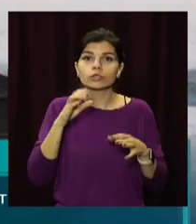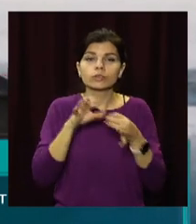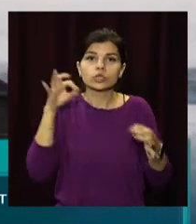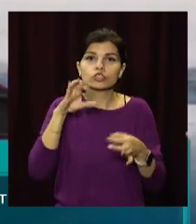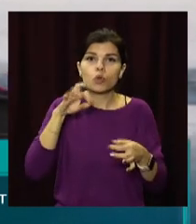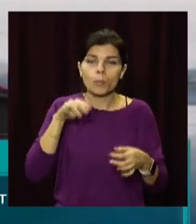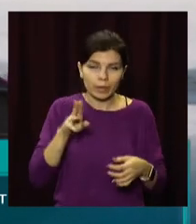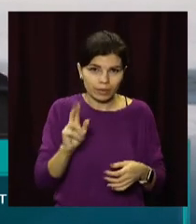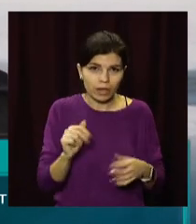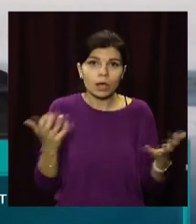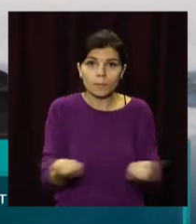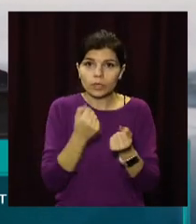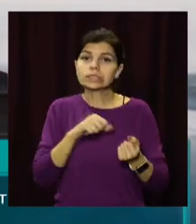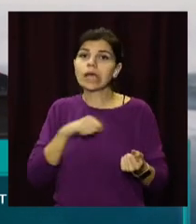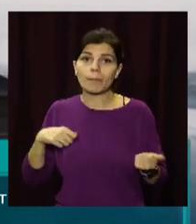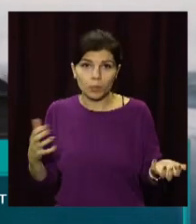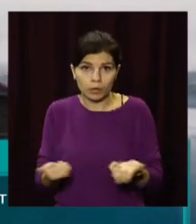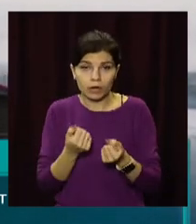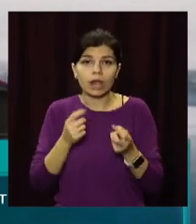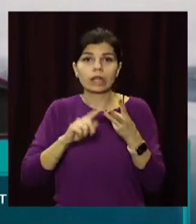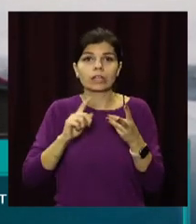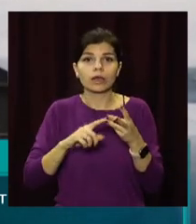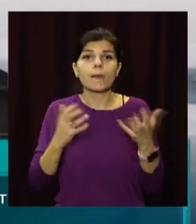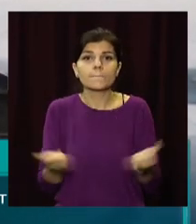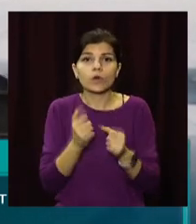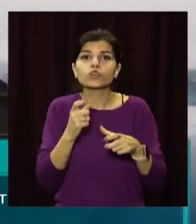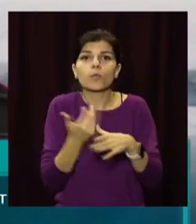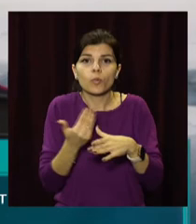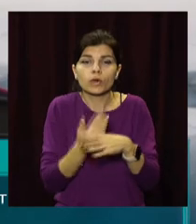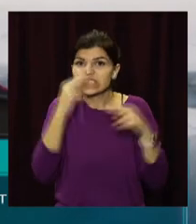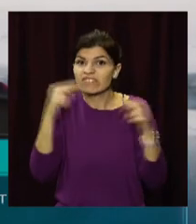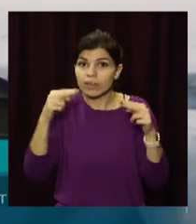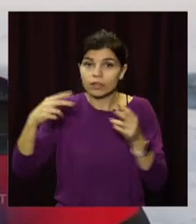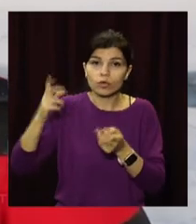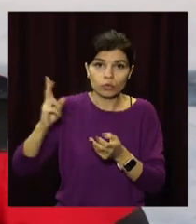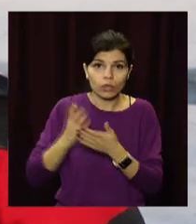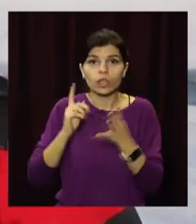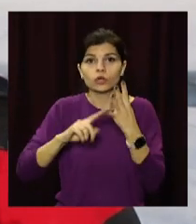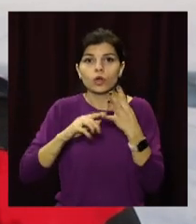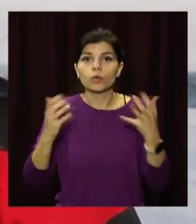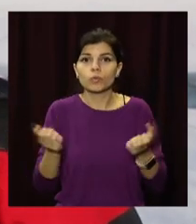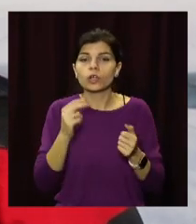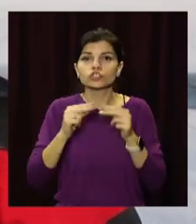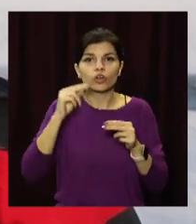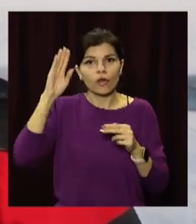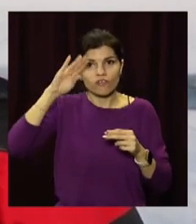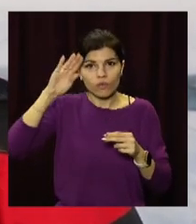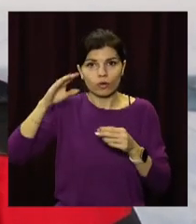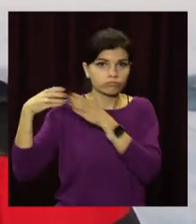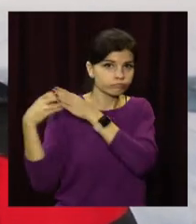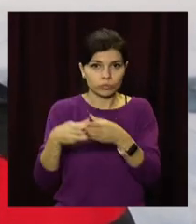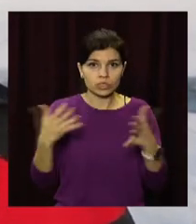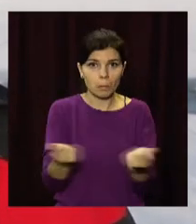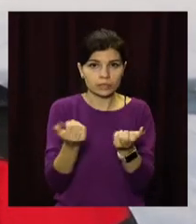самоперятунок, третя вправа – перятунок за допомогою свідків, і четверта вправа – за допомогою водолазового підрозділу та надувного